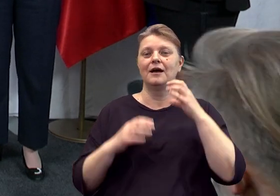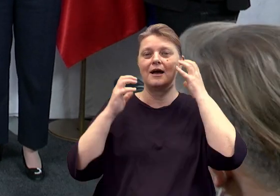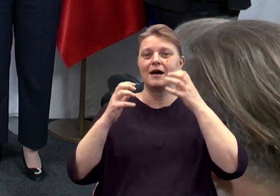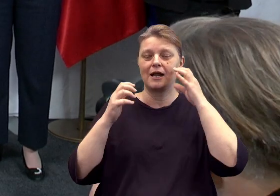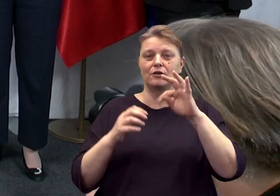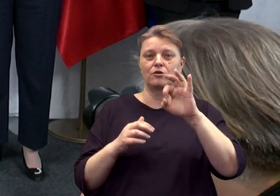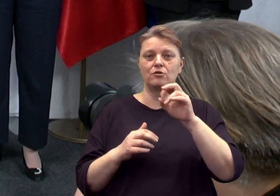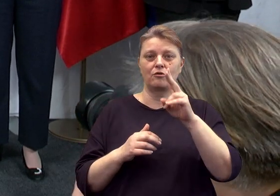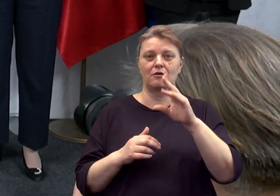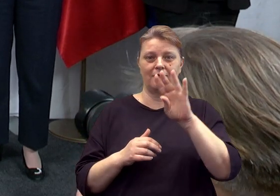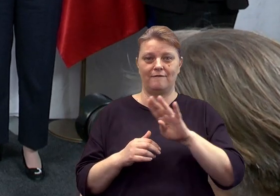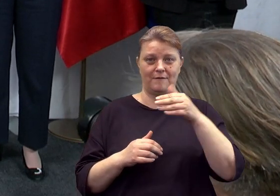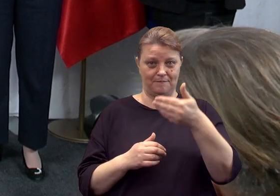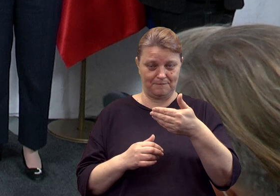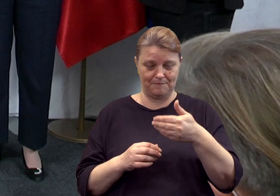TOK FM. Słychać mnie?